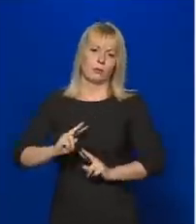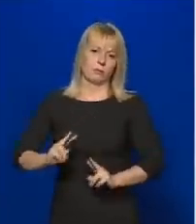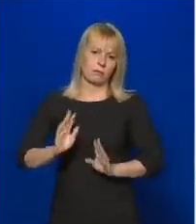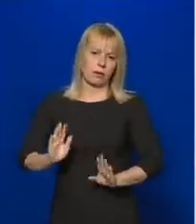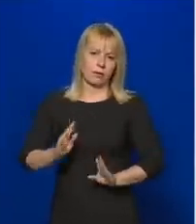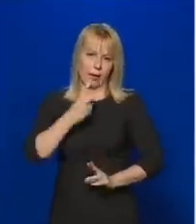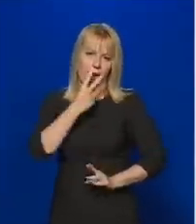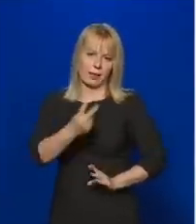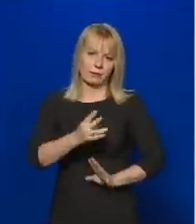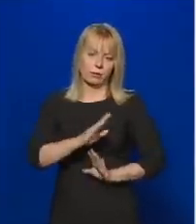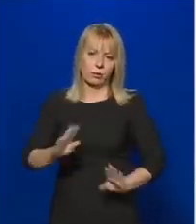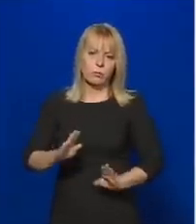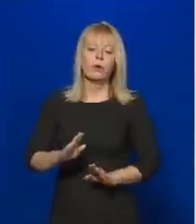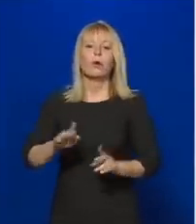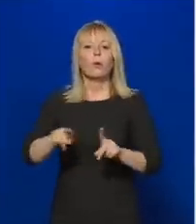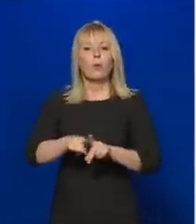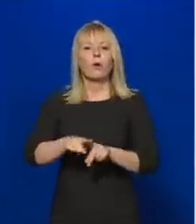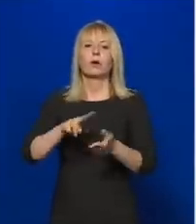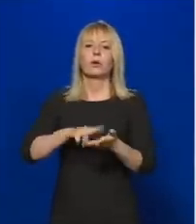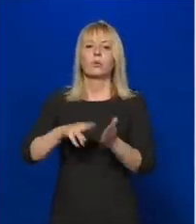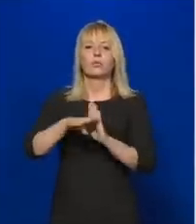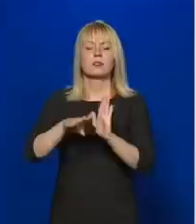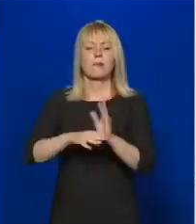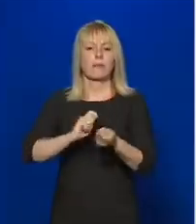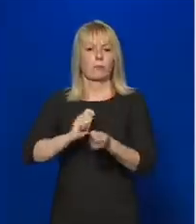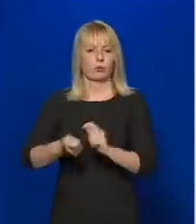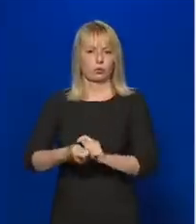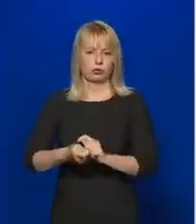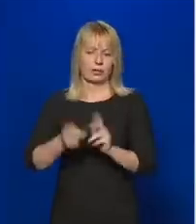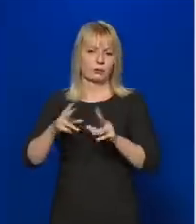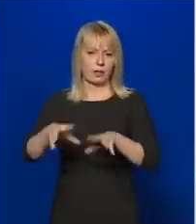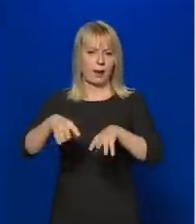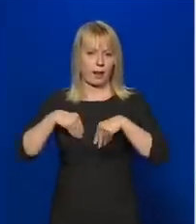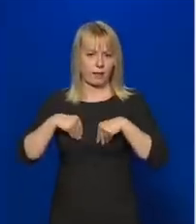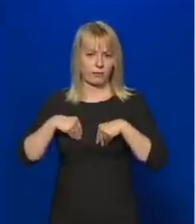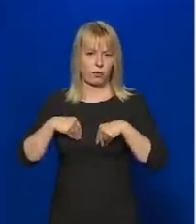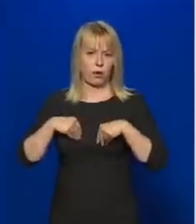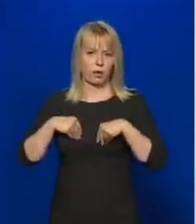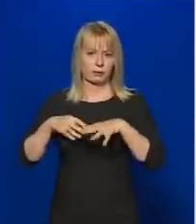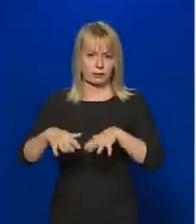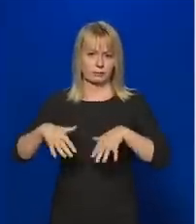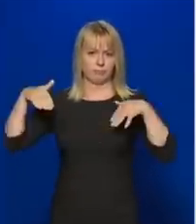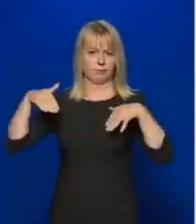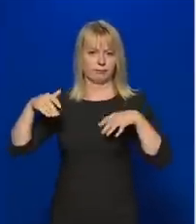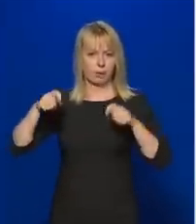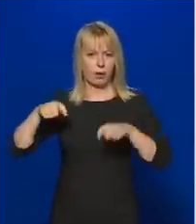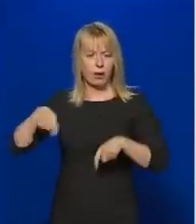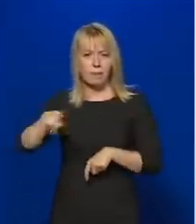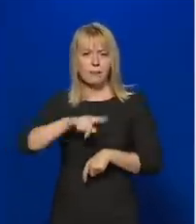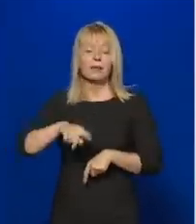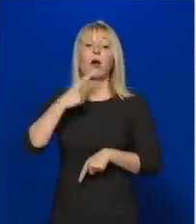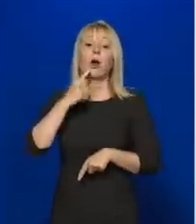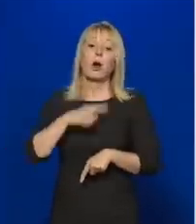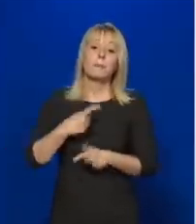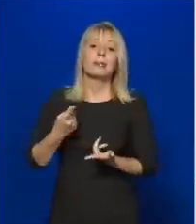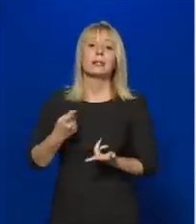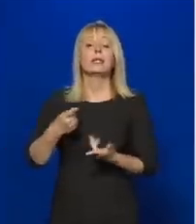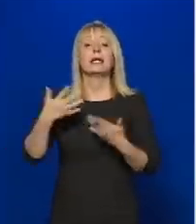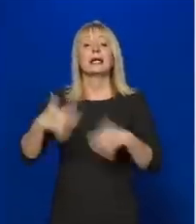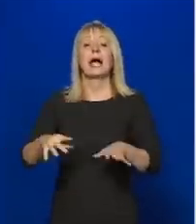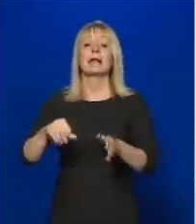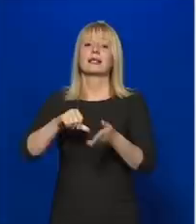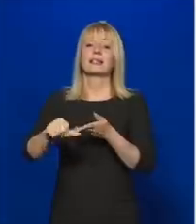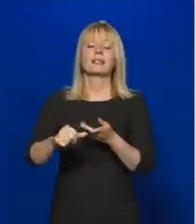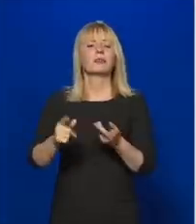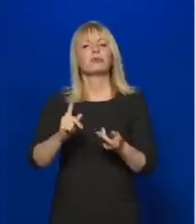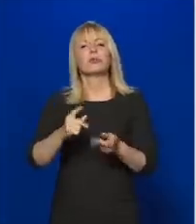olyan jogszabálymódostást fogadjon el az országgyűlés, ami ilyen esetekben a kártérítést azt vázi természetben